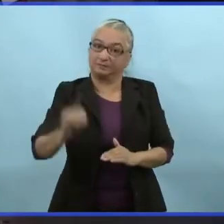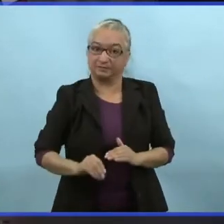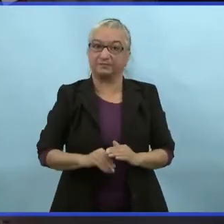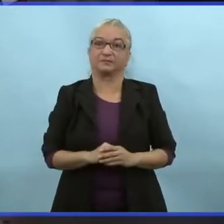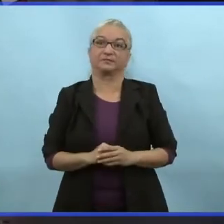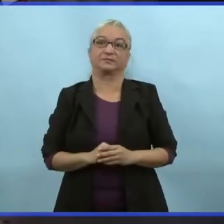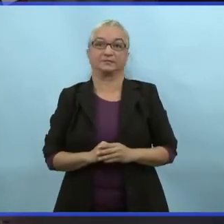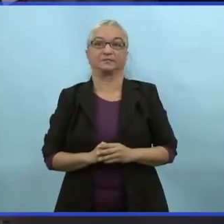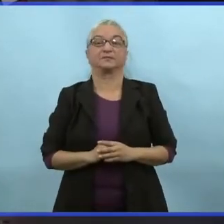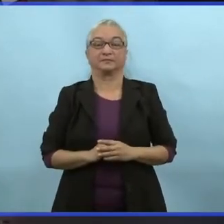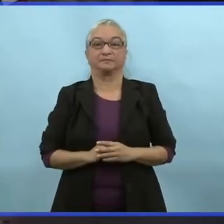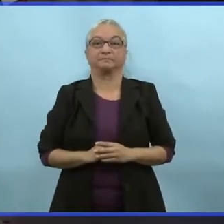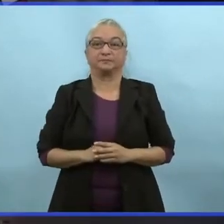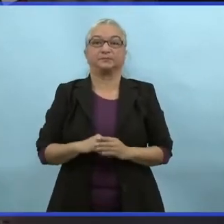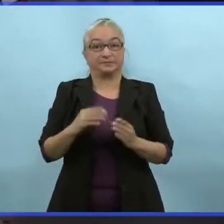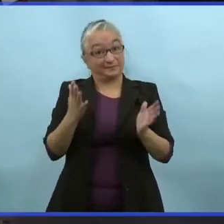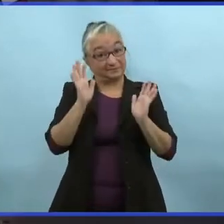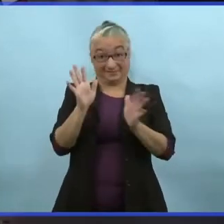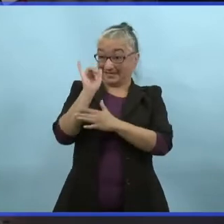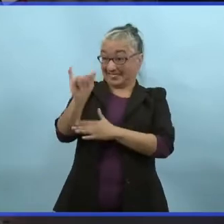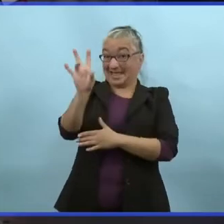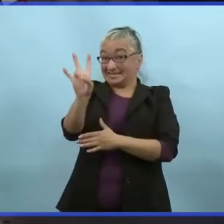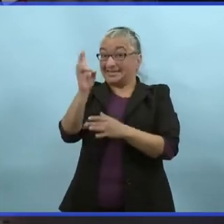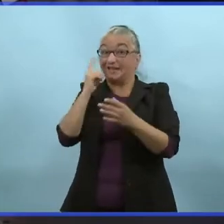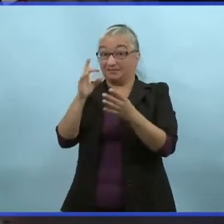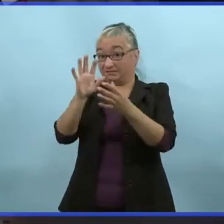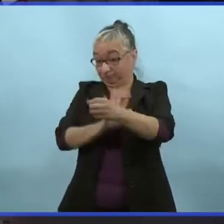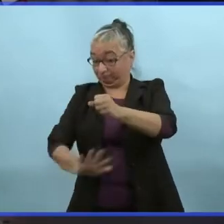des collectivités de la région de capitale.